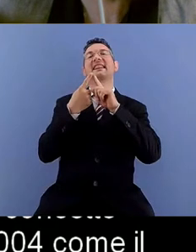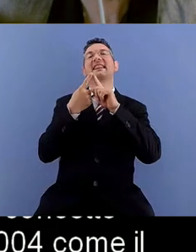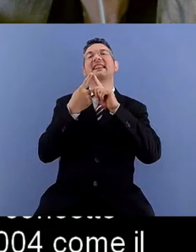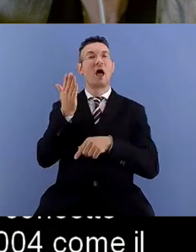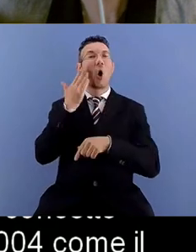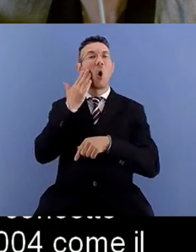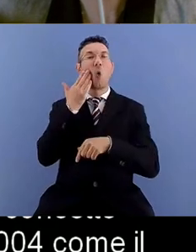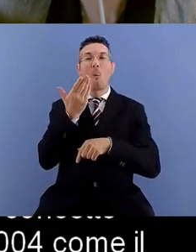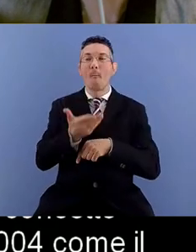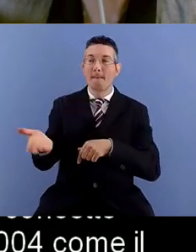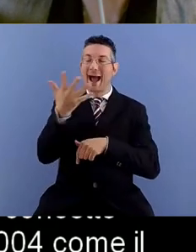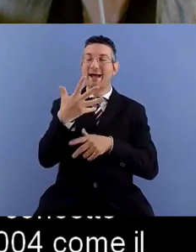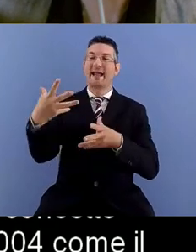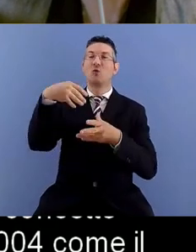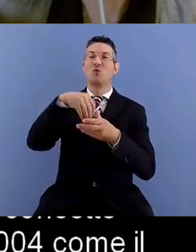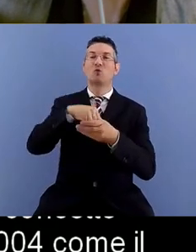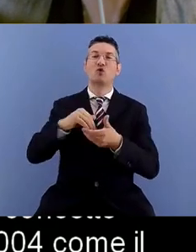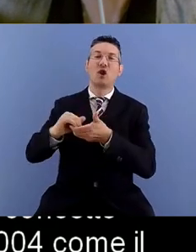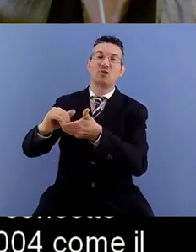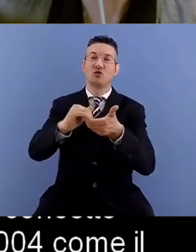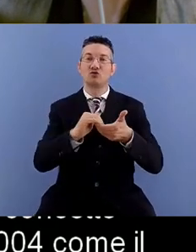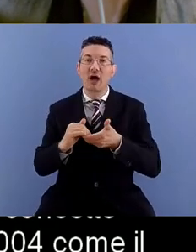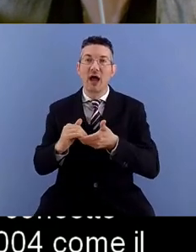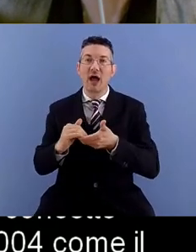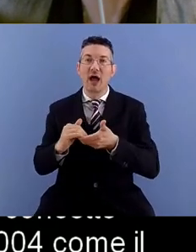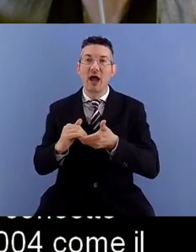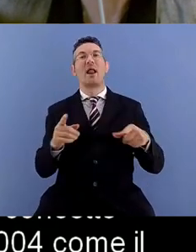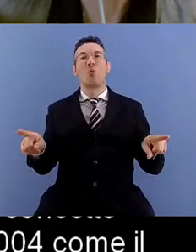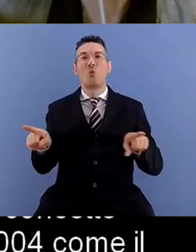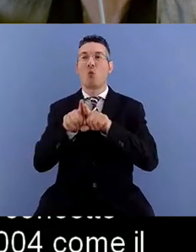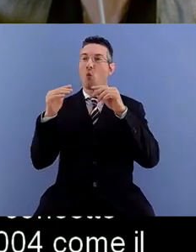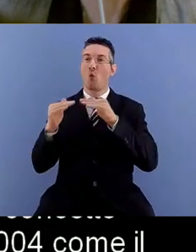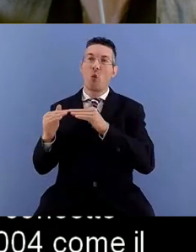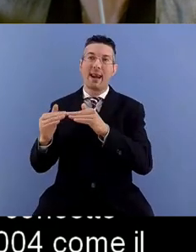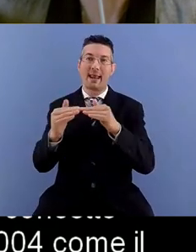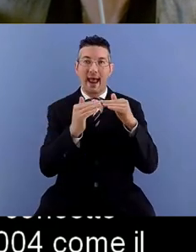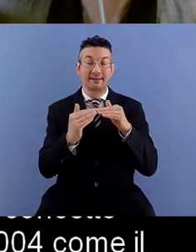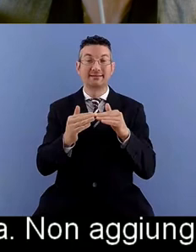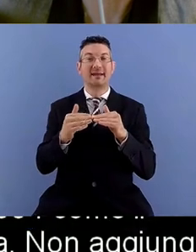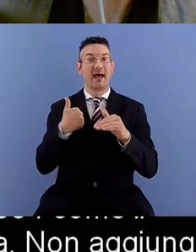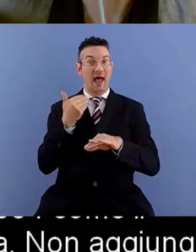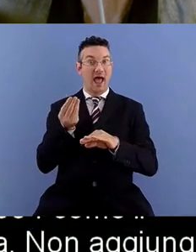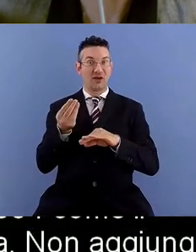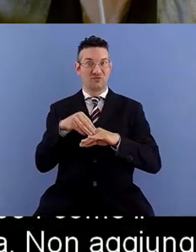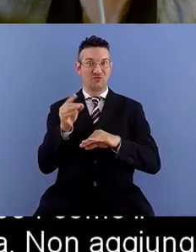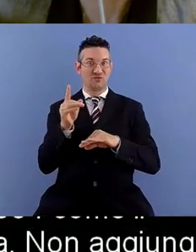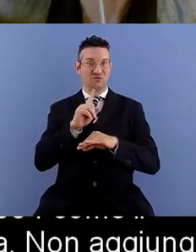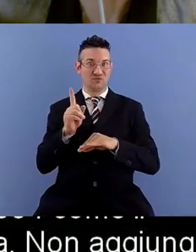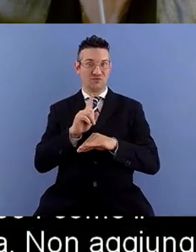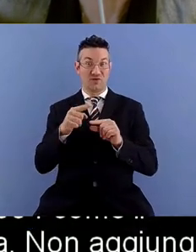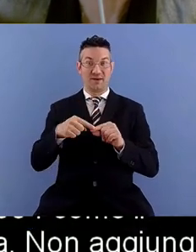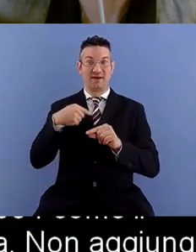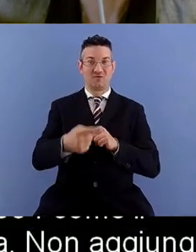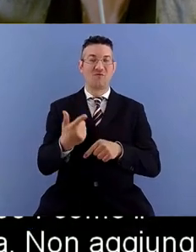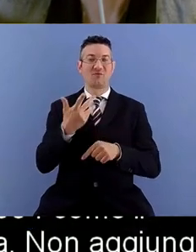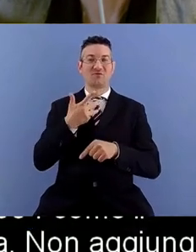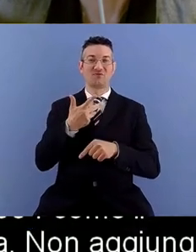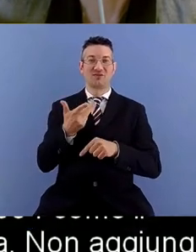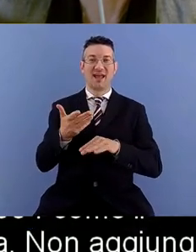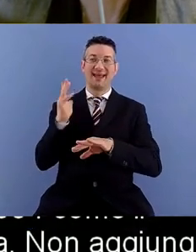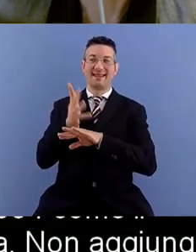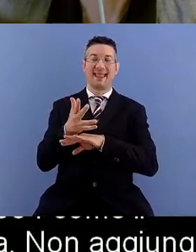'uguaglianza non aggiungo nient'altro perché so che dopo di me è previsto un intervento autorevole sul tema e quindi